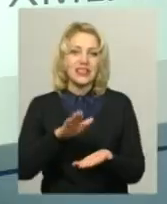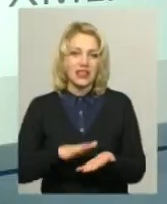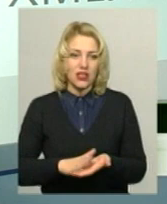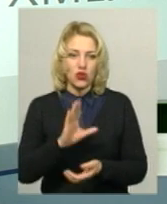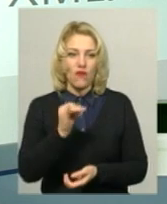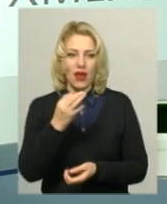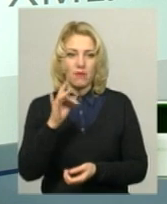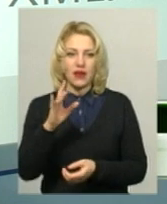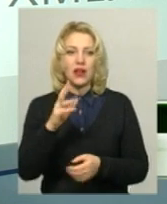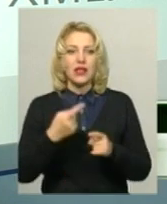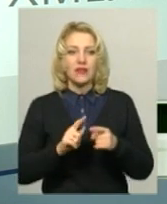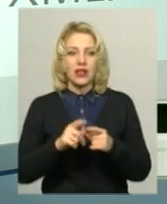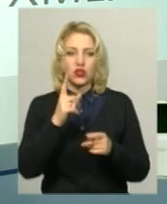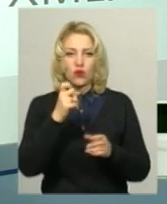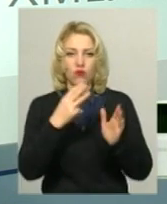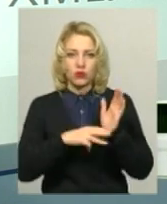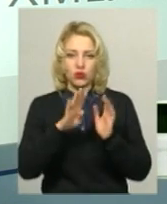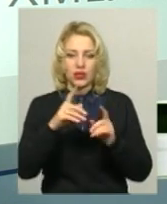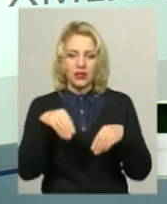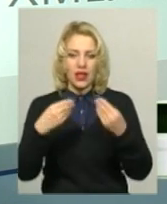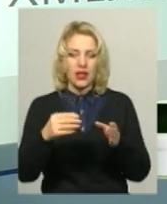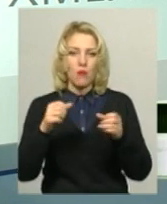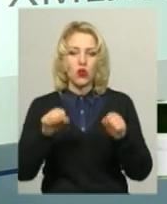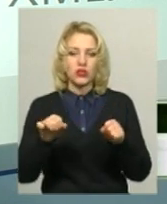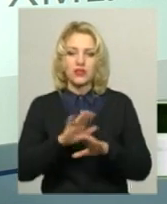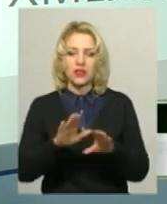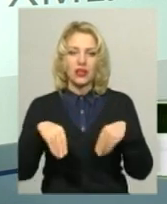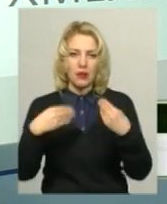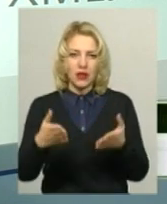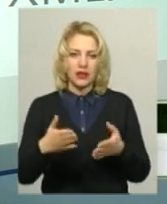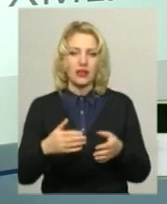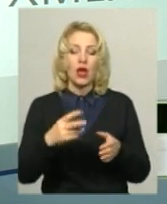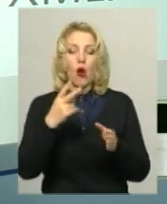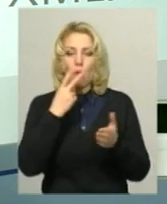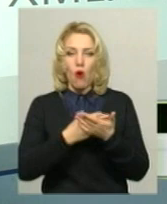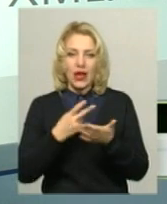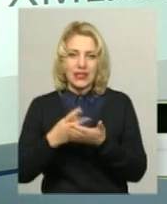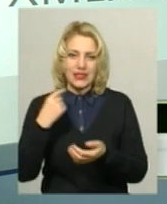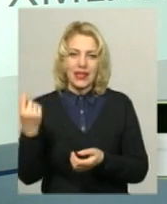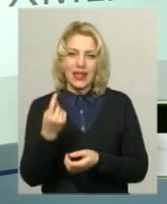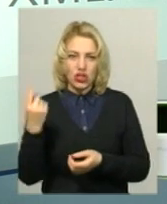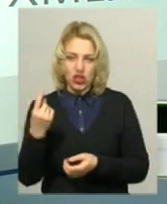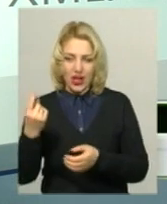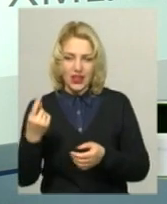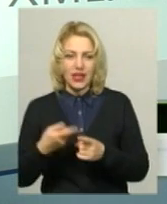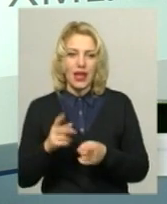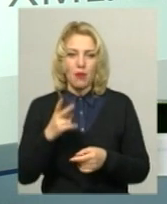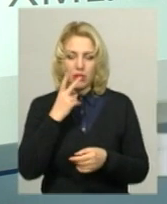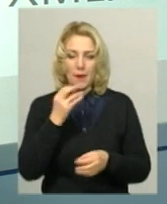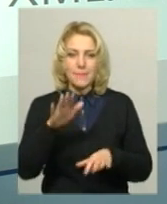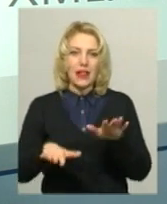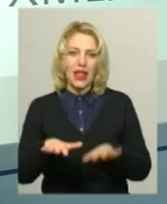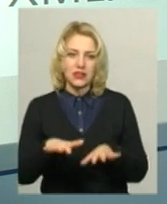Вайбер-бот 704 дає можливість не тільки передати показник лічильника, але й разом з тим передивитися, переглянути баланс,